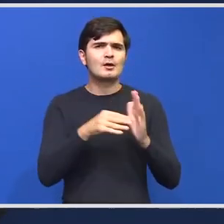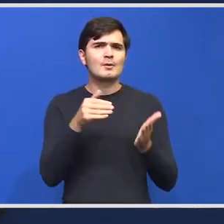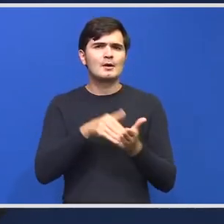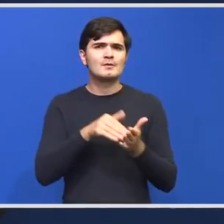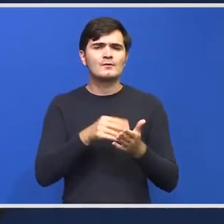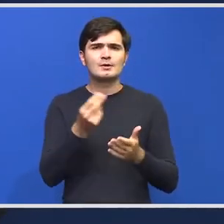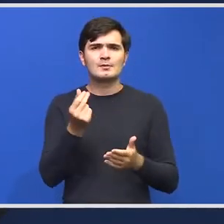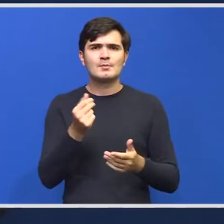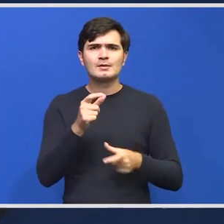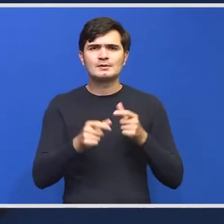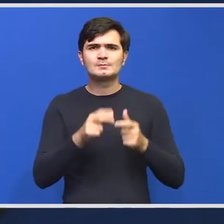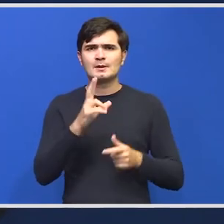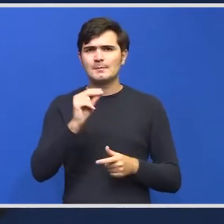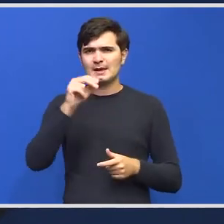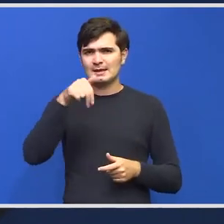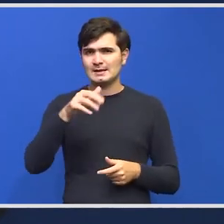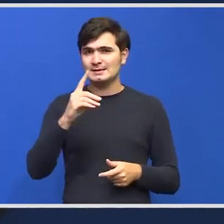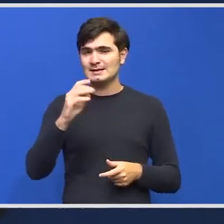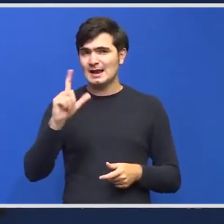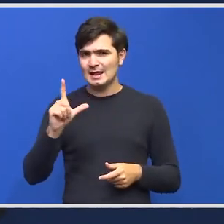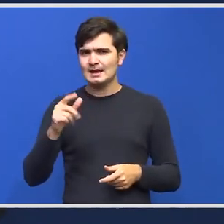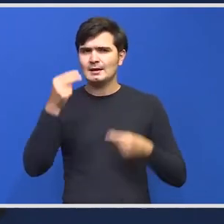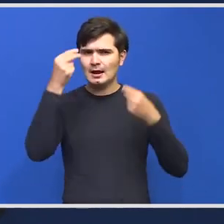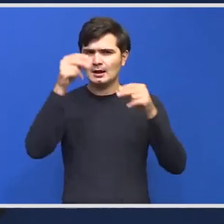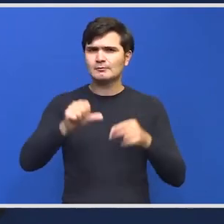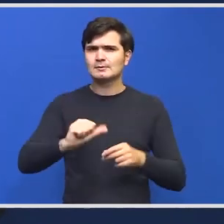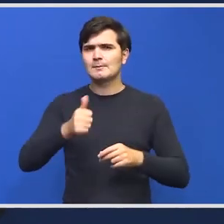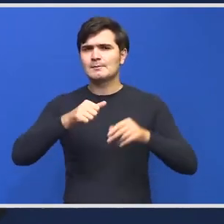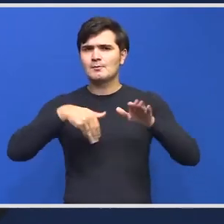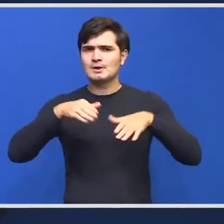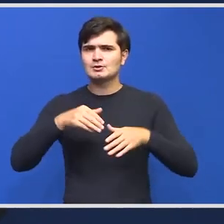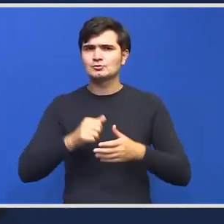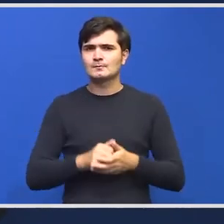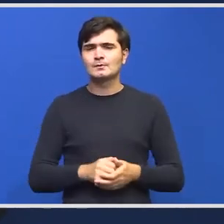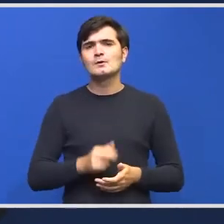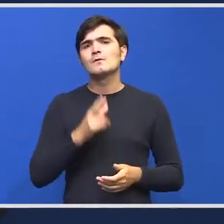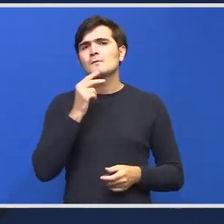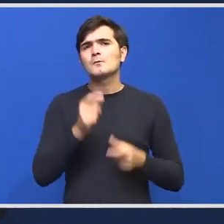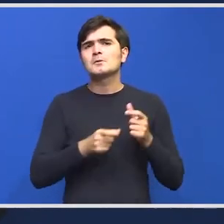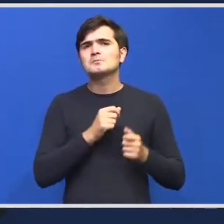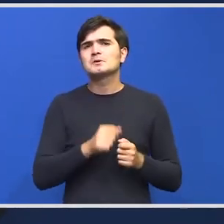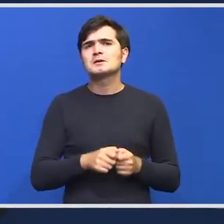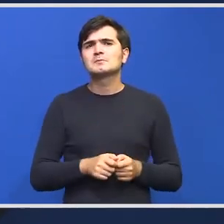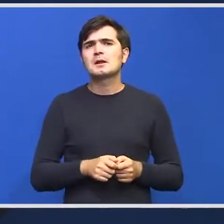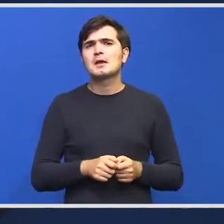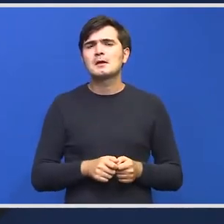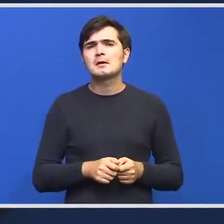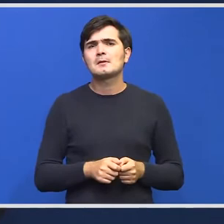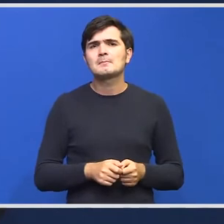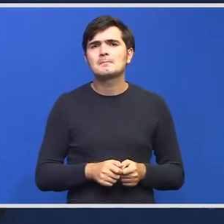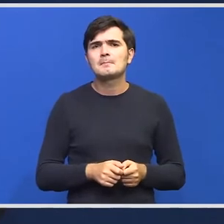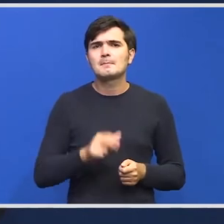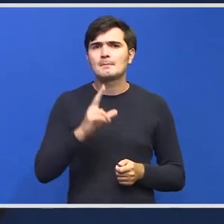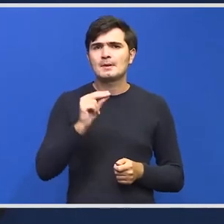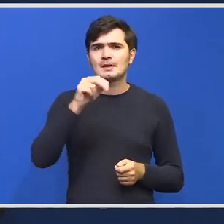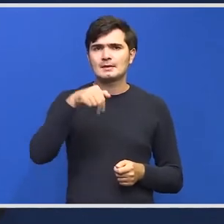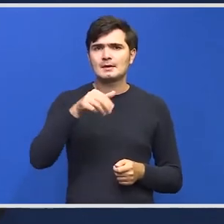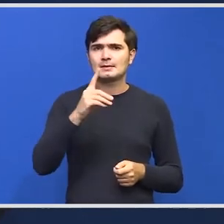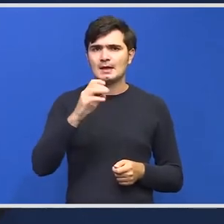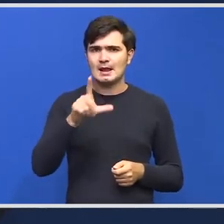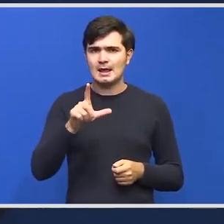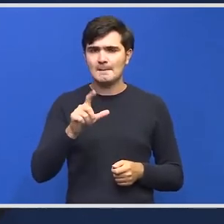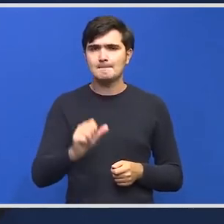PNDL, acel fond de dezvoltare local anunțat de premier și mai care. Deci vorbim aici în primul rând de PNDL